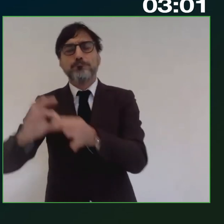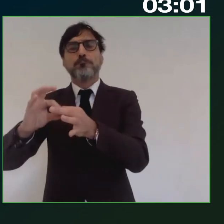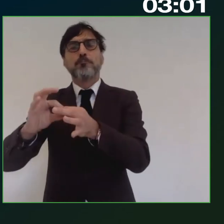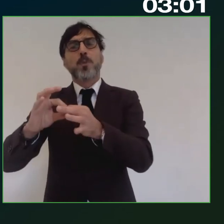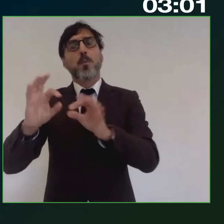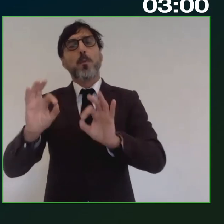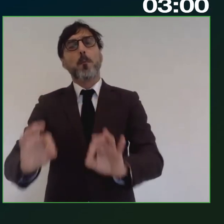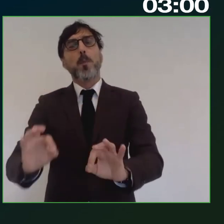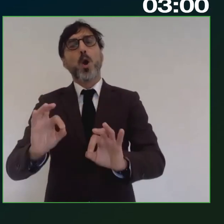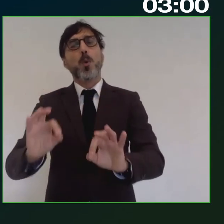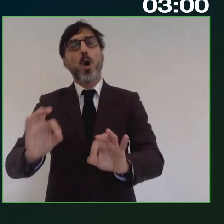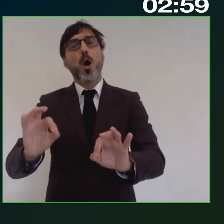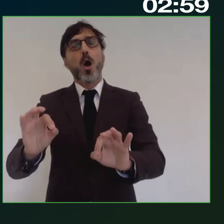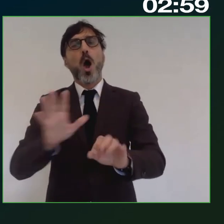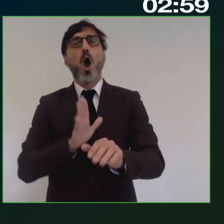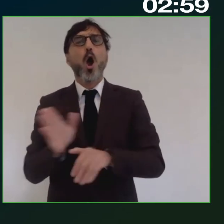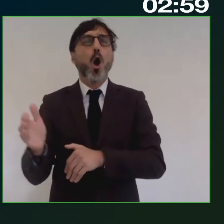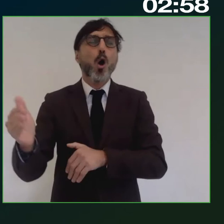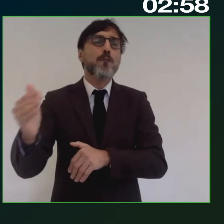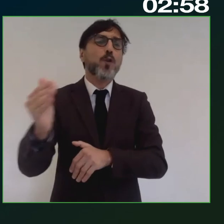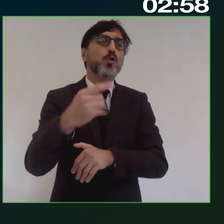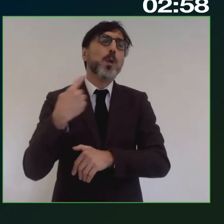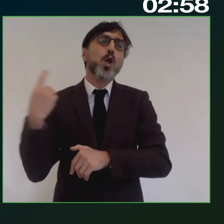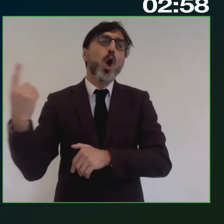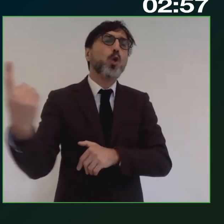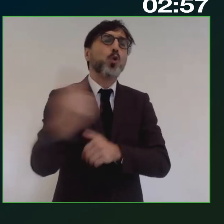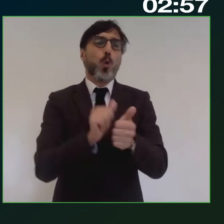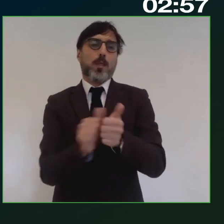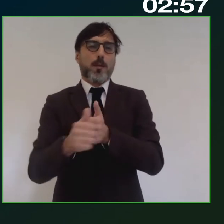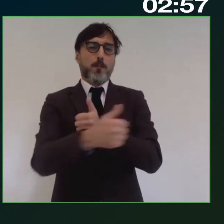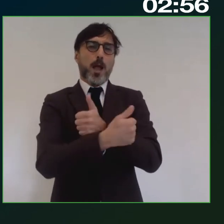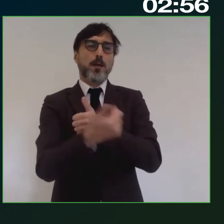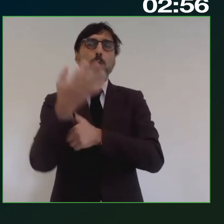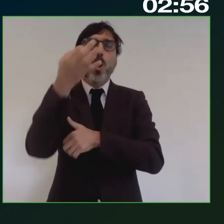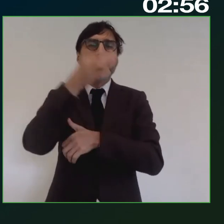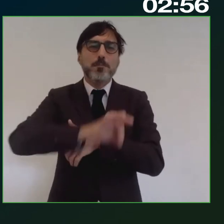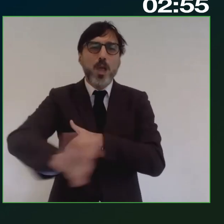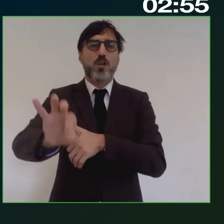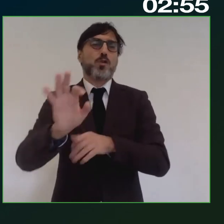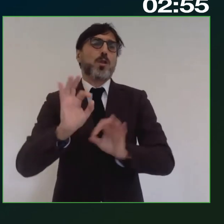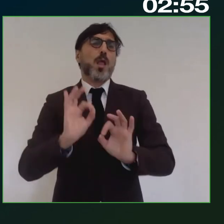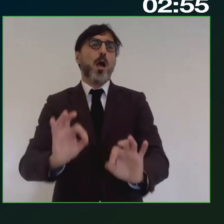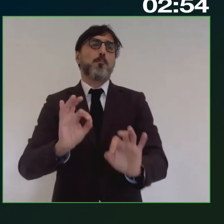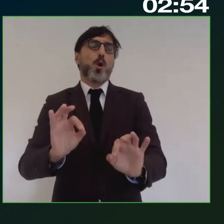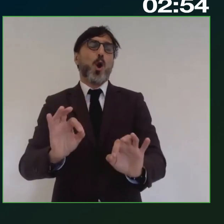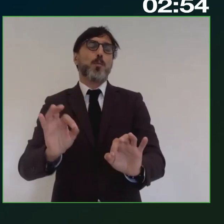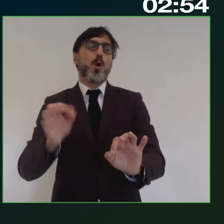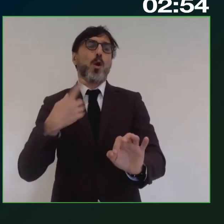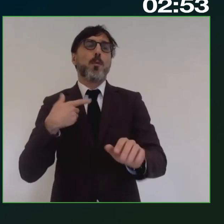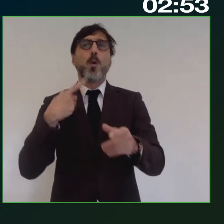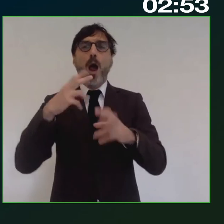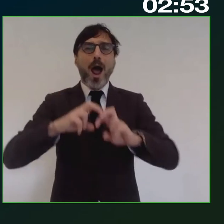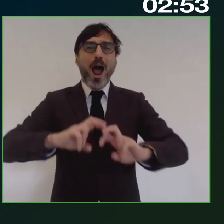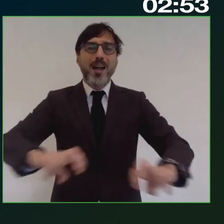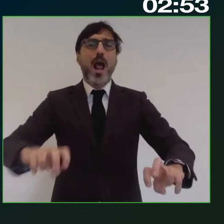un coinvolgimento di tutto il partenariato sulle specificità, come dicevo, emerse dall'analisi e dalla strategia